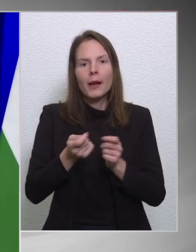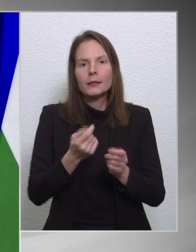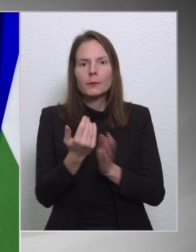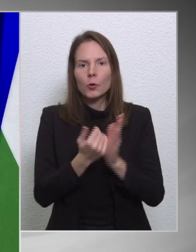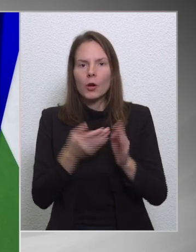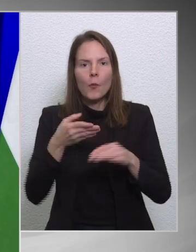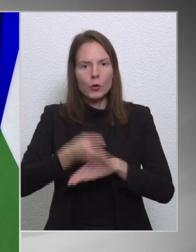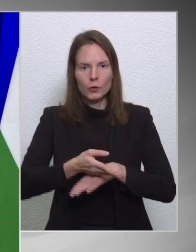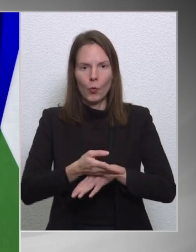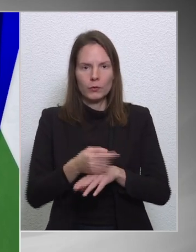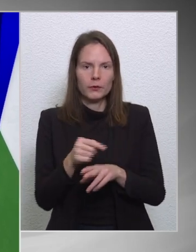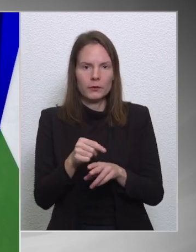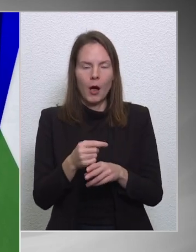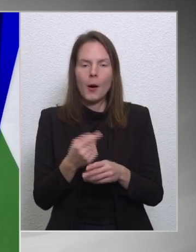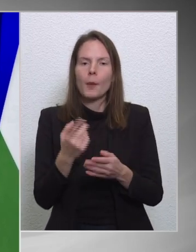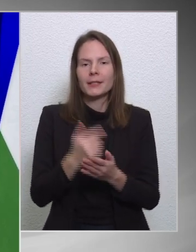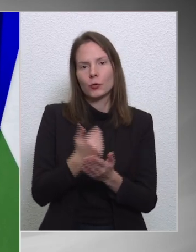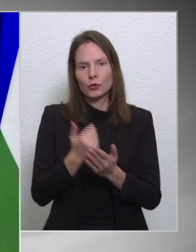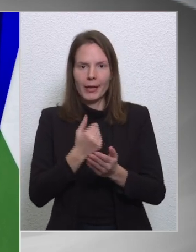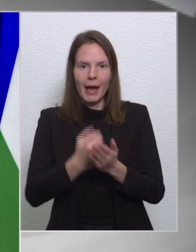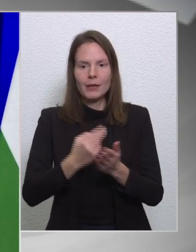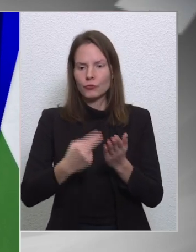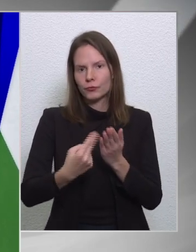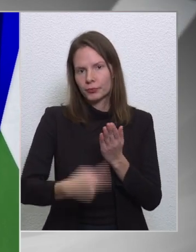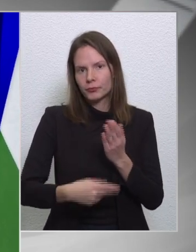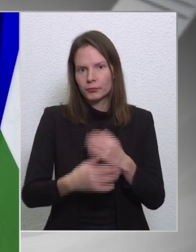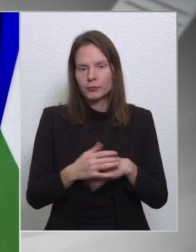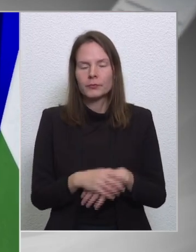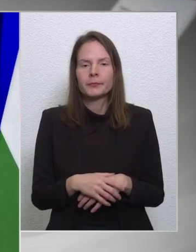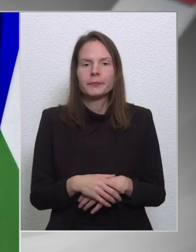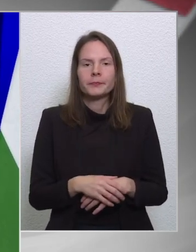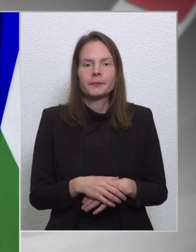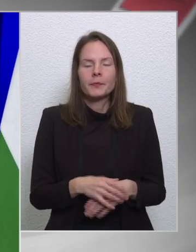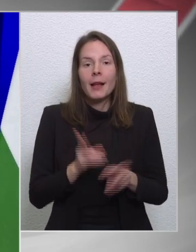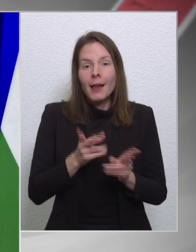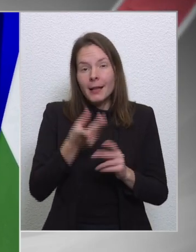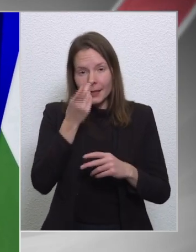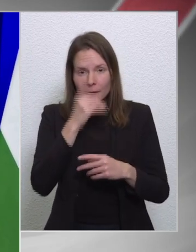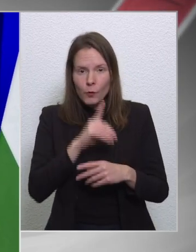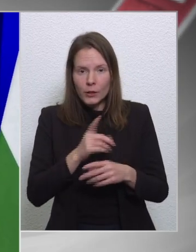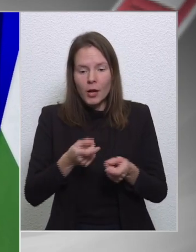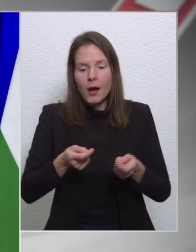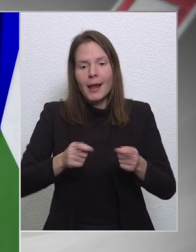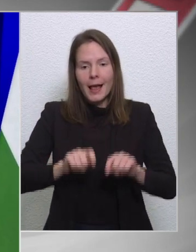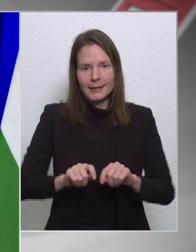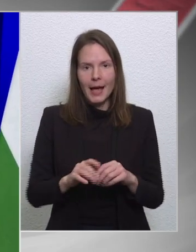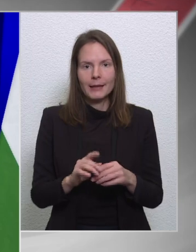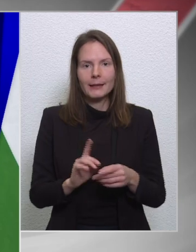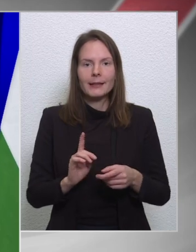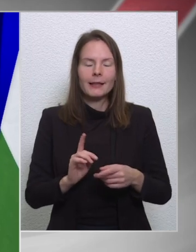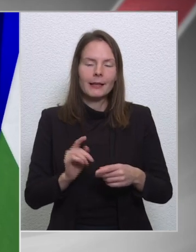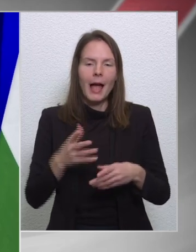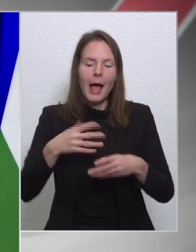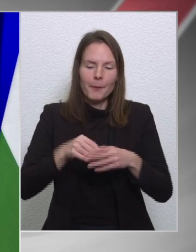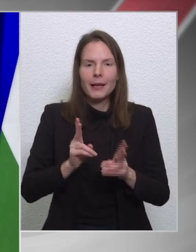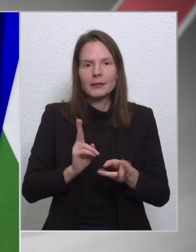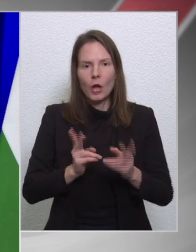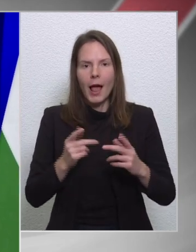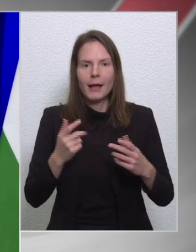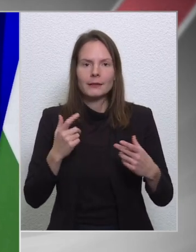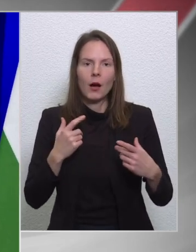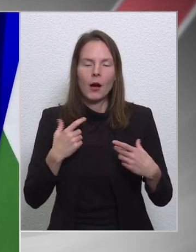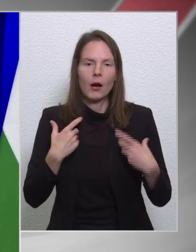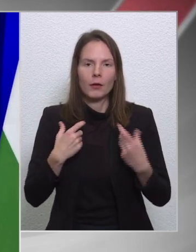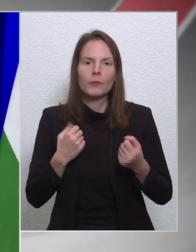aláírják. Ami akár le is lehetett volna zárni, és itt jön talán a balolda a szerepe, az maga a